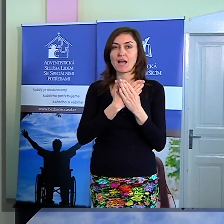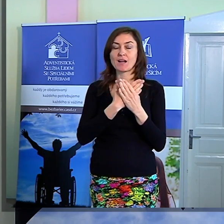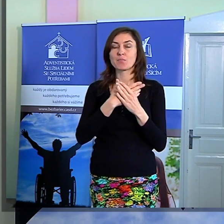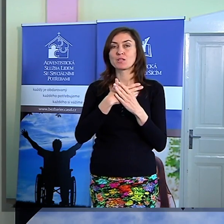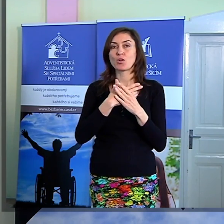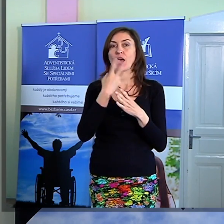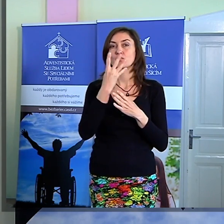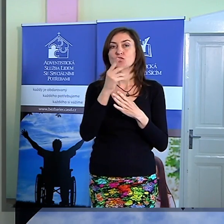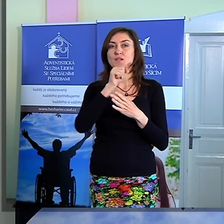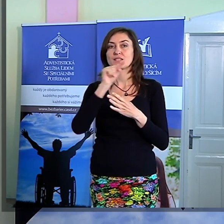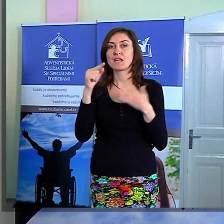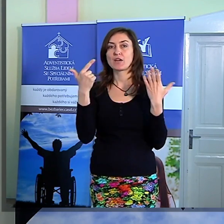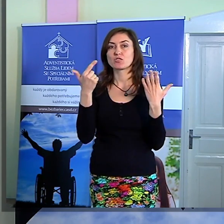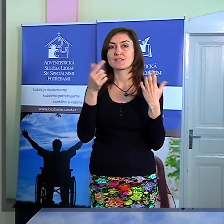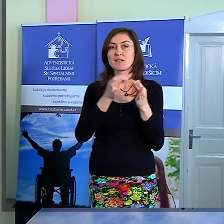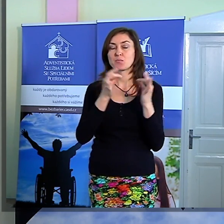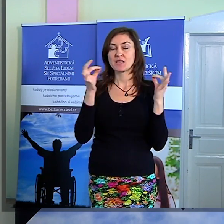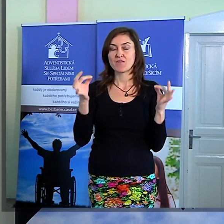čtvrtý až sedmý vérž.